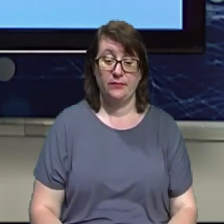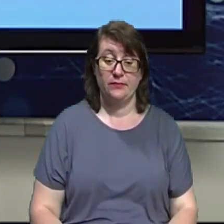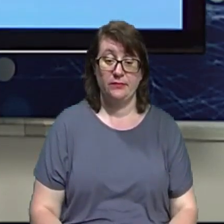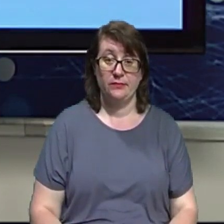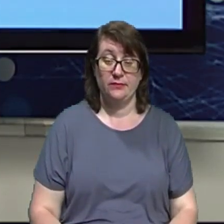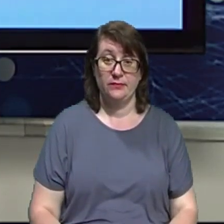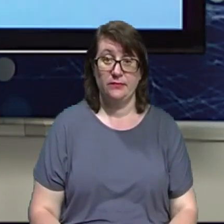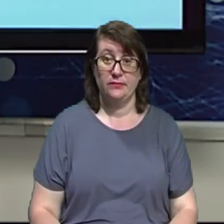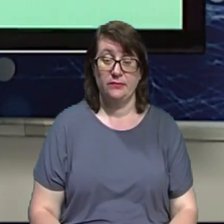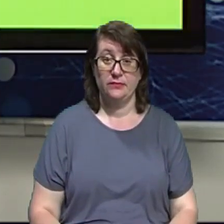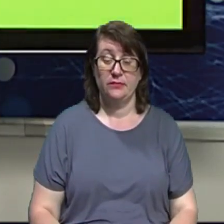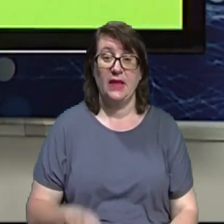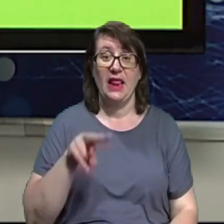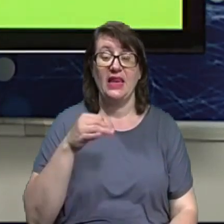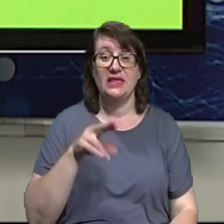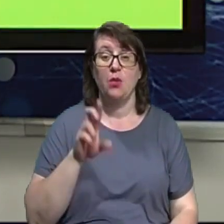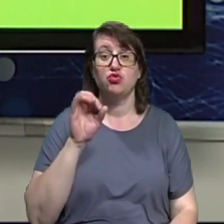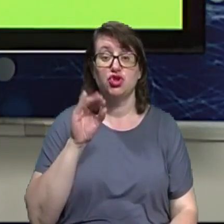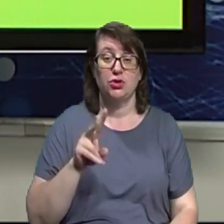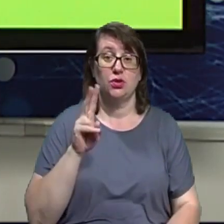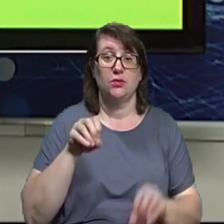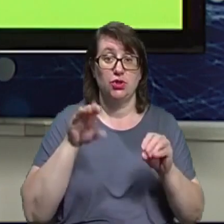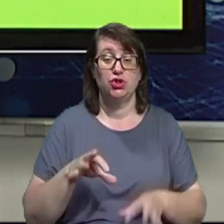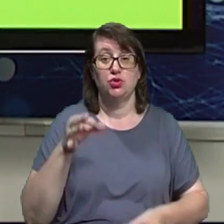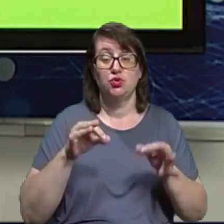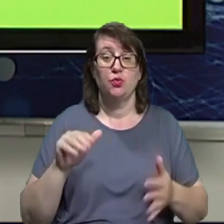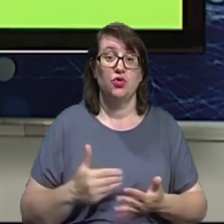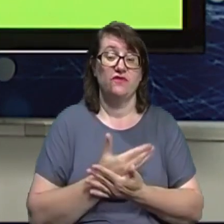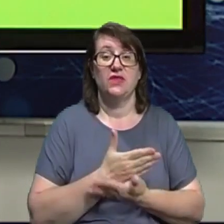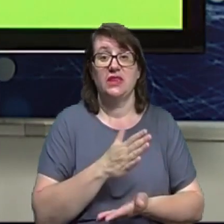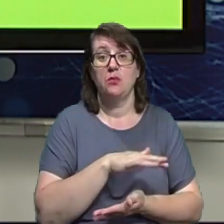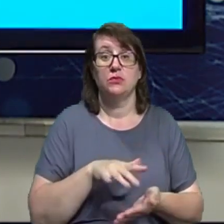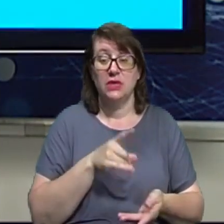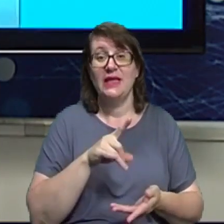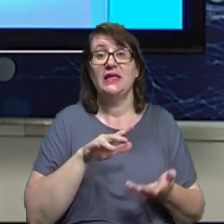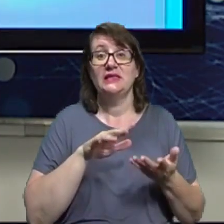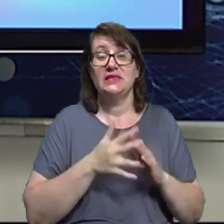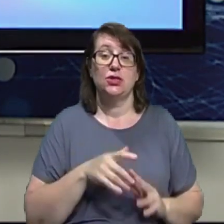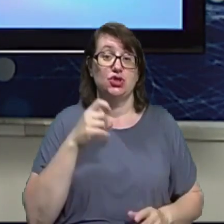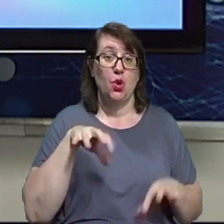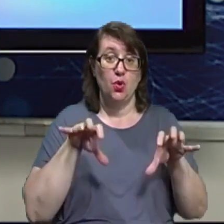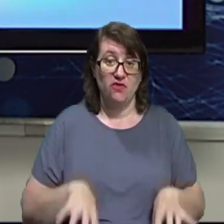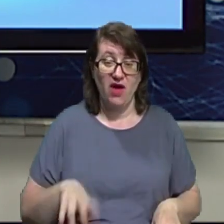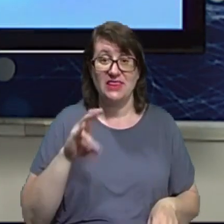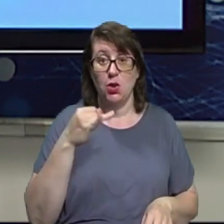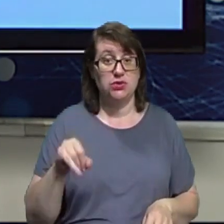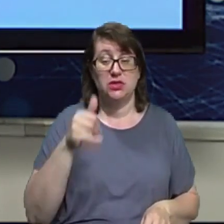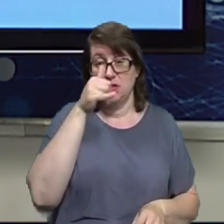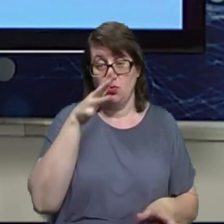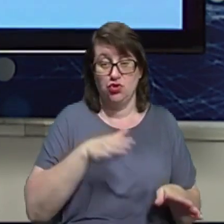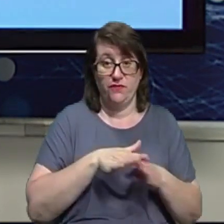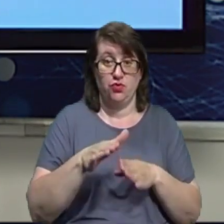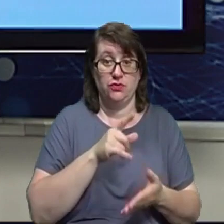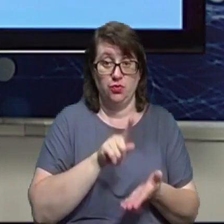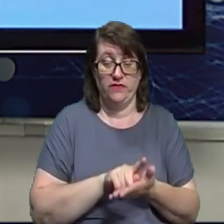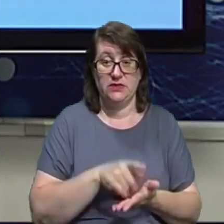Лідія Бученко, яку рішенням суду поновили на посаді народицького селищного голови, не може виконувати свої обов'язки. За час